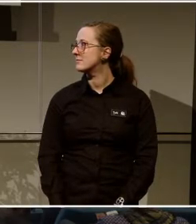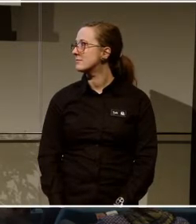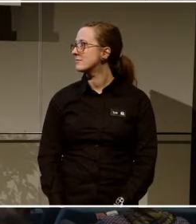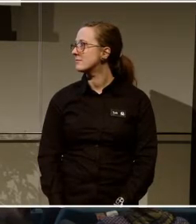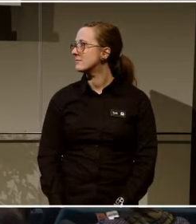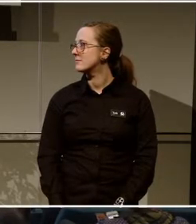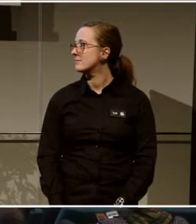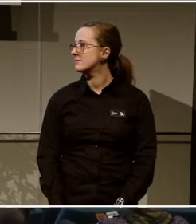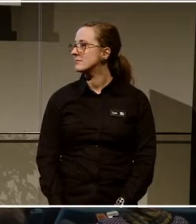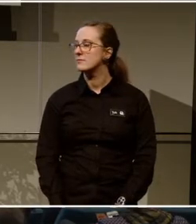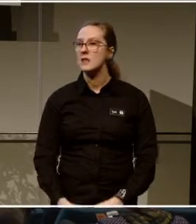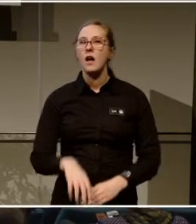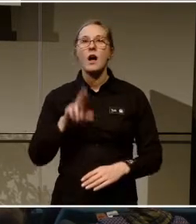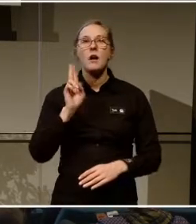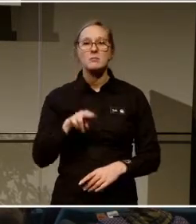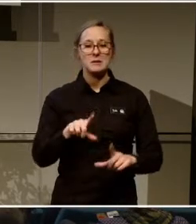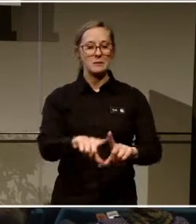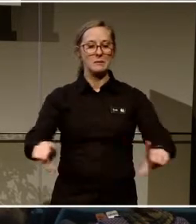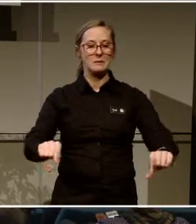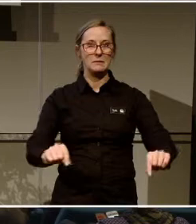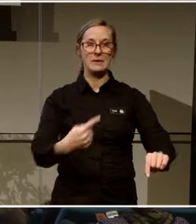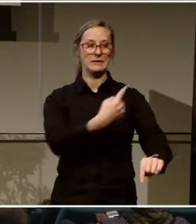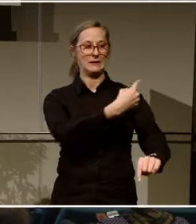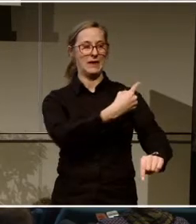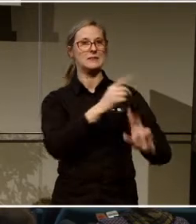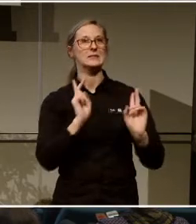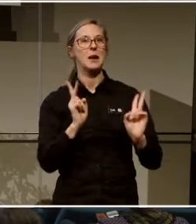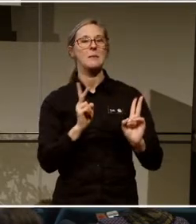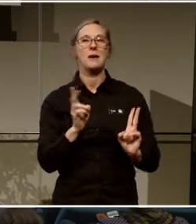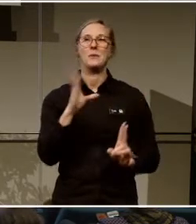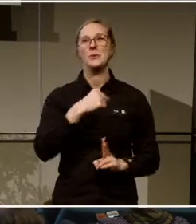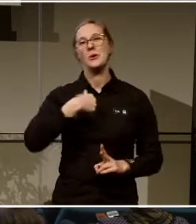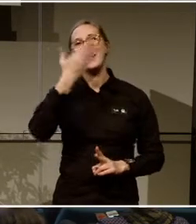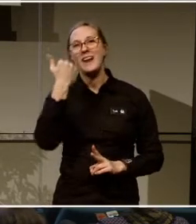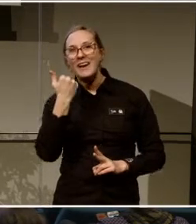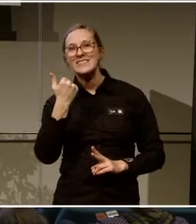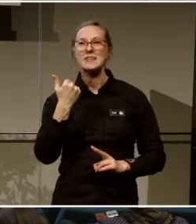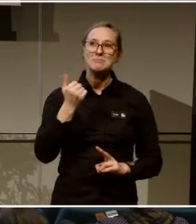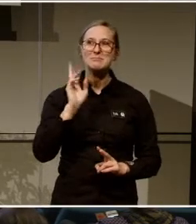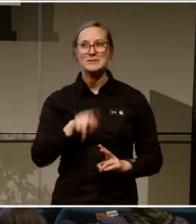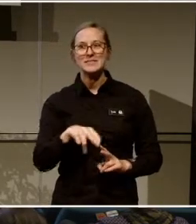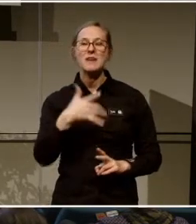Jaha, nu förstår jag. Den där kärmen är den där kärmen. Okej, nu hade jag kunnat göra det. Nästa gång kan jag göra det själv. Våga testa.